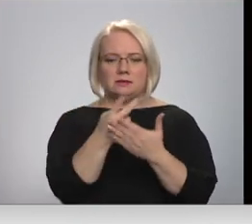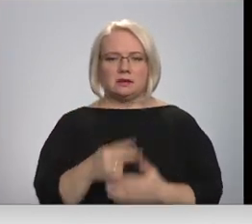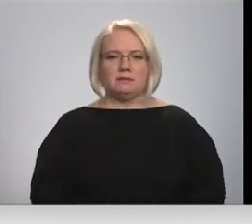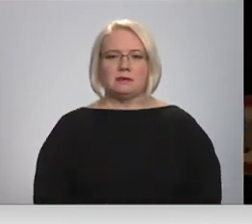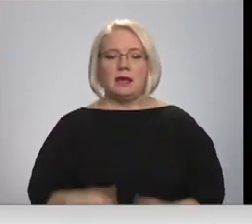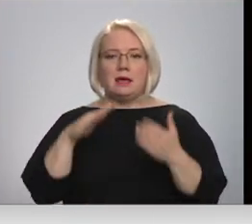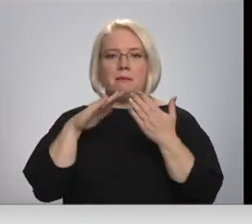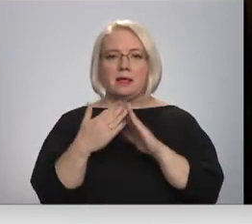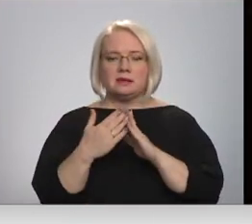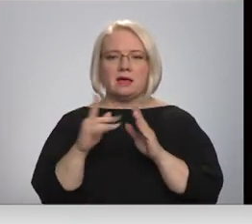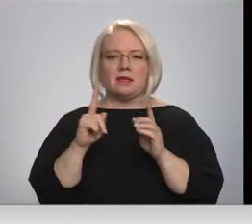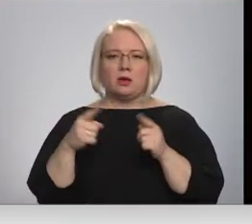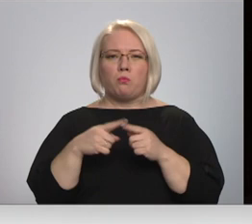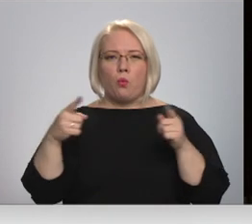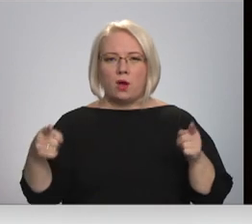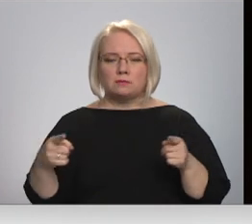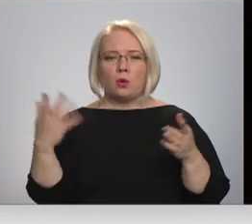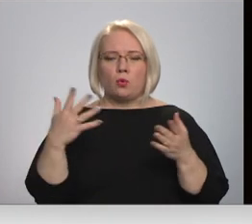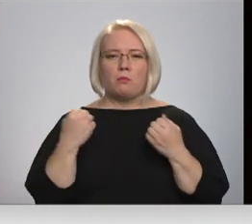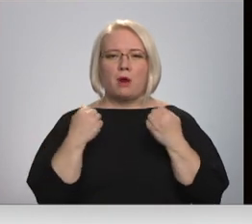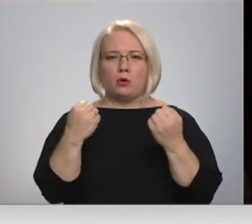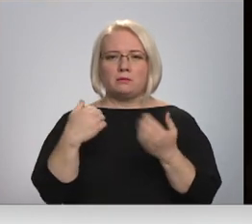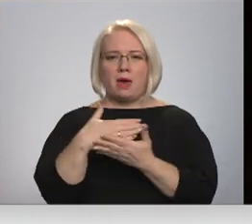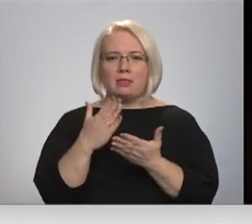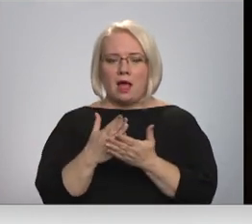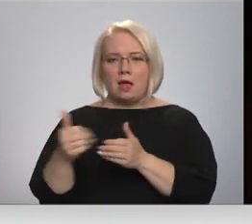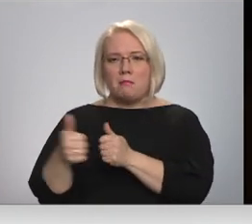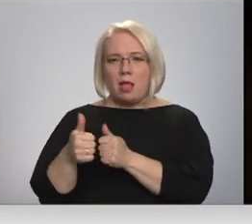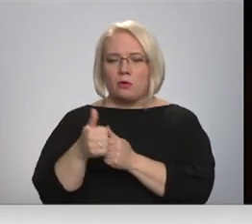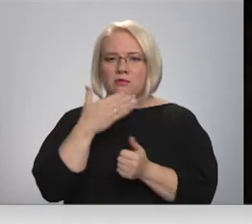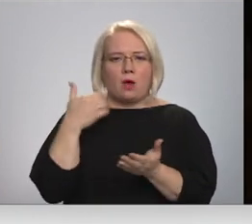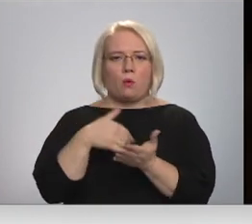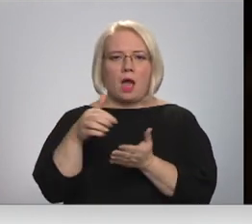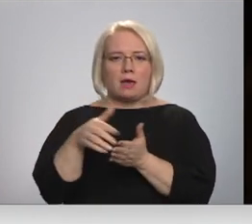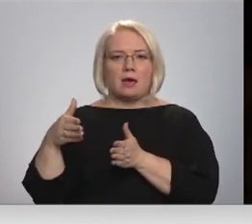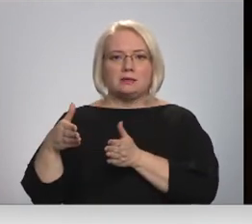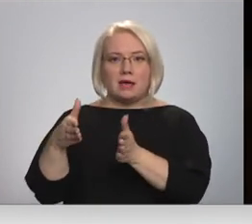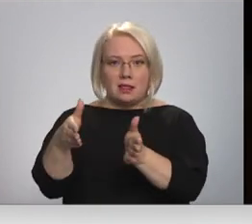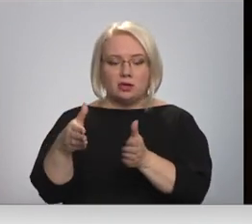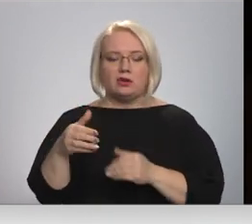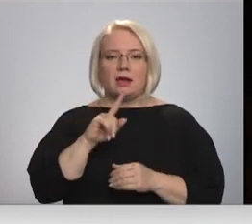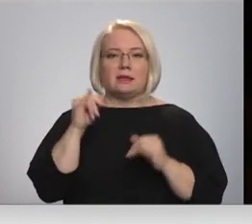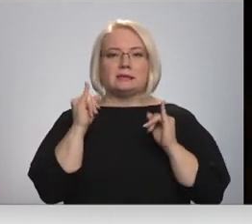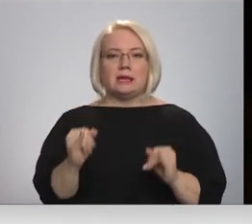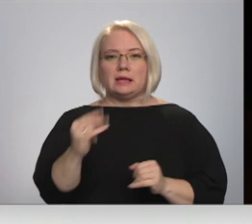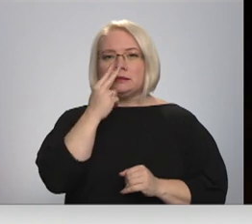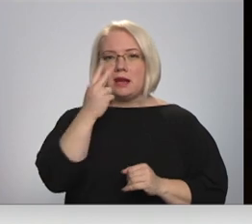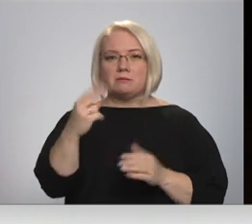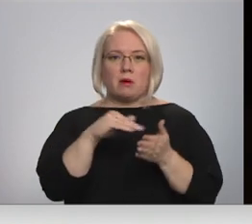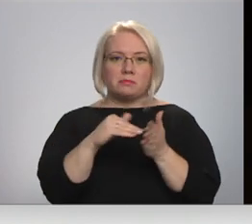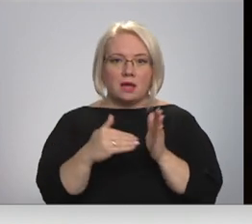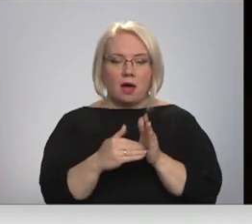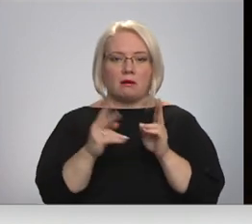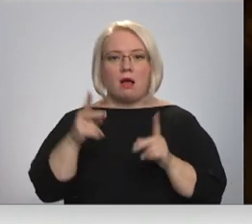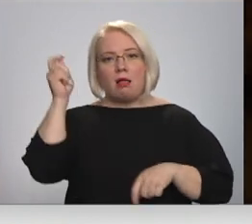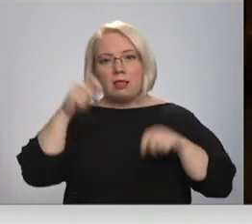Pilsētā ir posmi, kur ceļa braucamajai daļai blakus nav gājēju ceļi. Gadījumos, kad ir sliktas radzmības apstākļi, kā